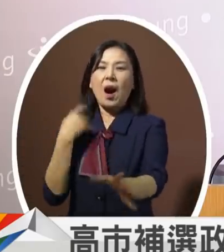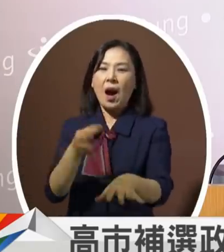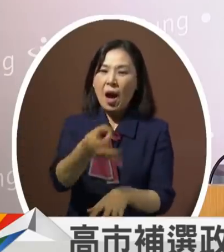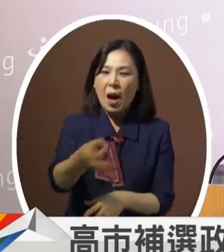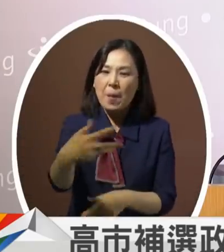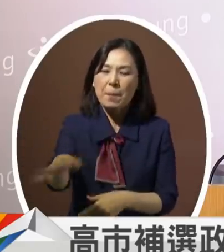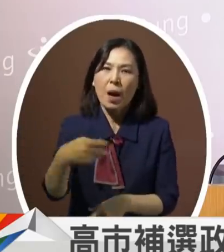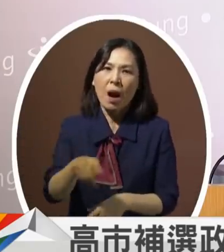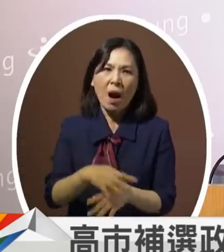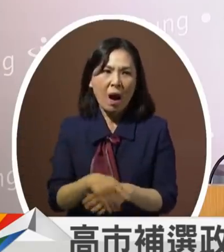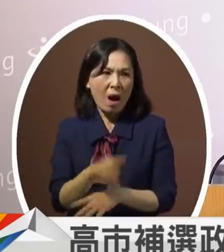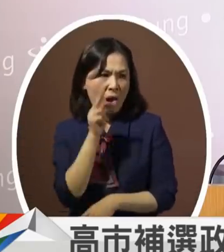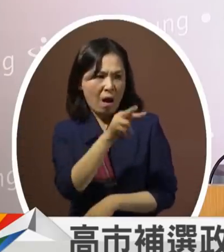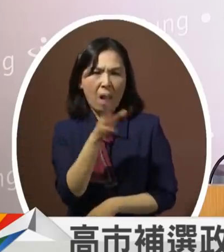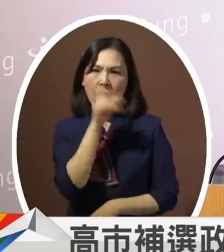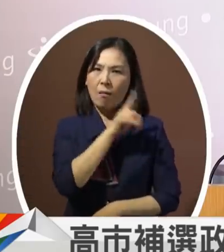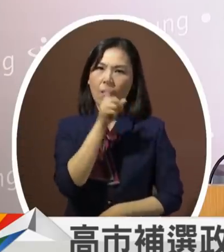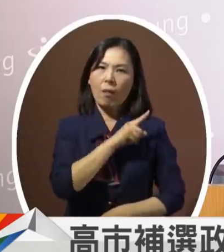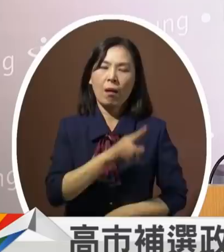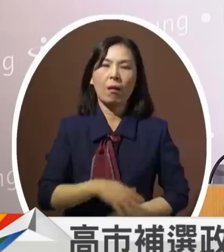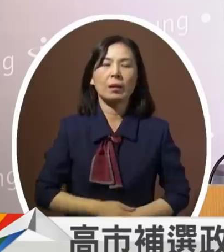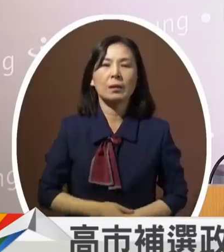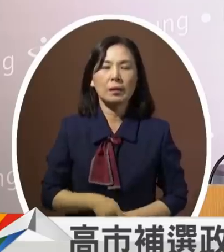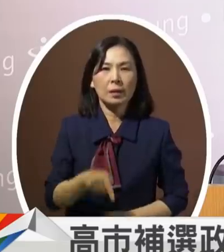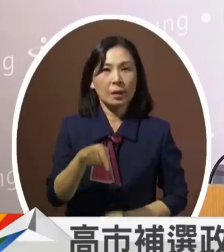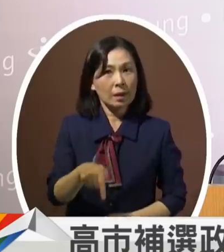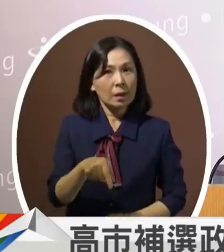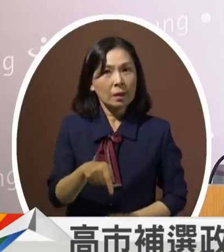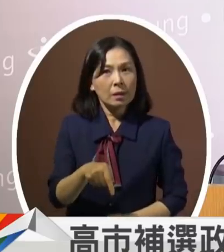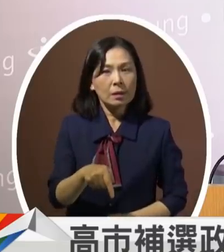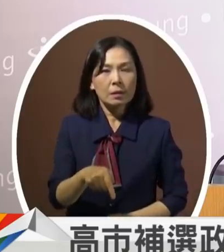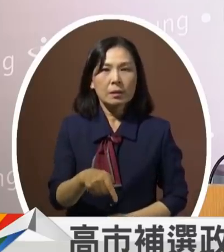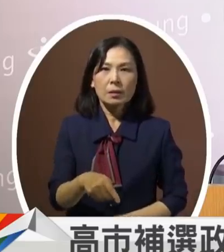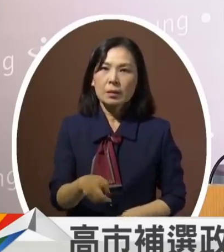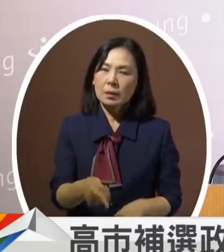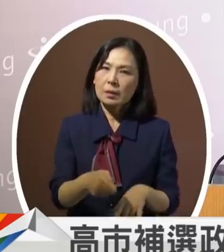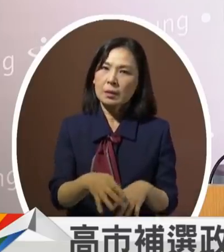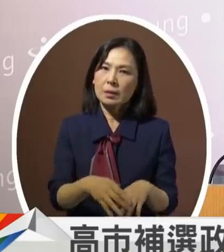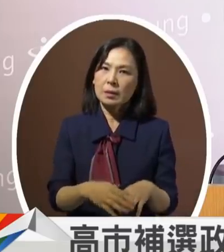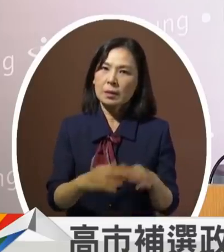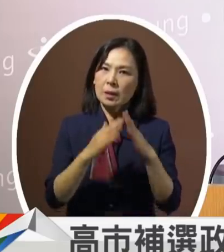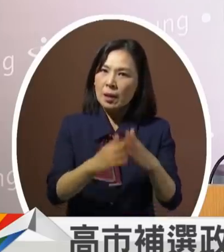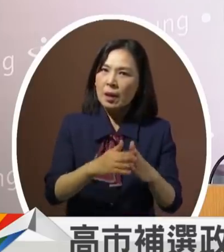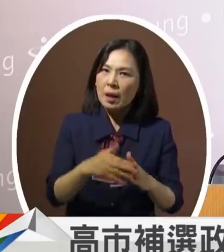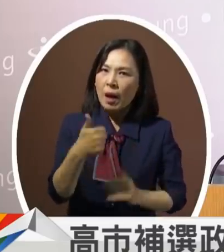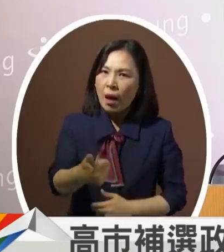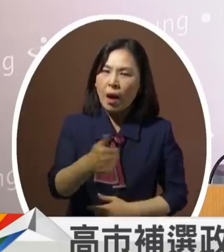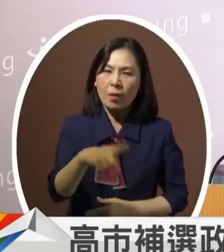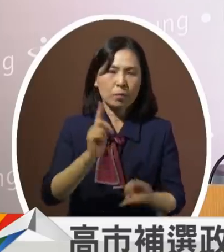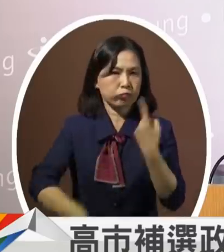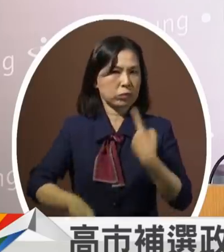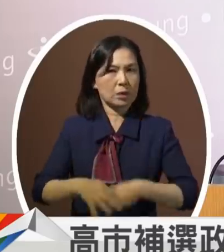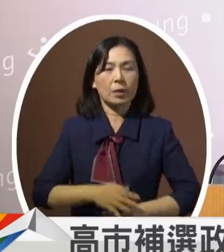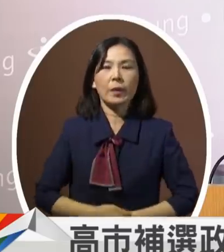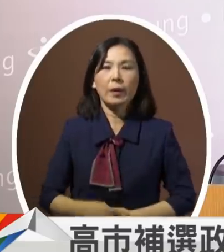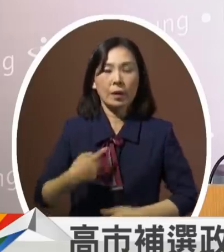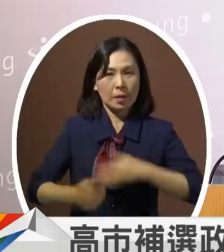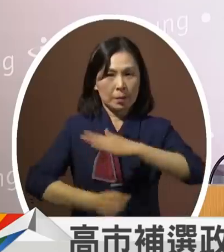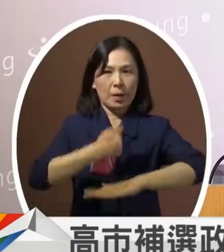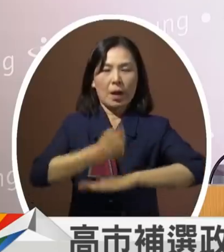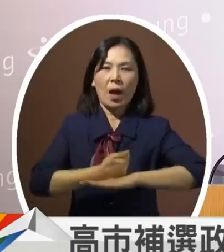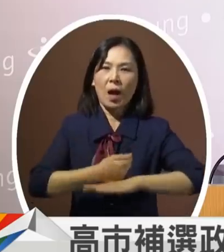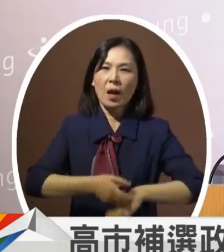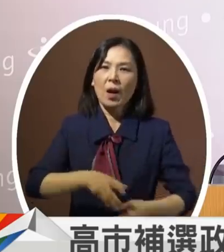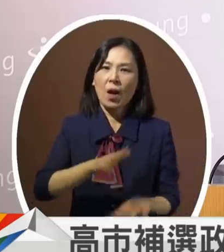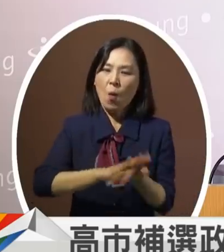了高雄的奇景这不是应该要有的好的城市的现象当市长以后会成立喝好